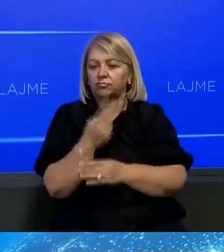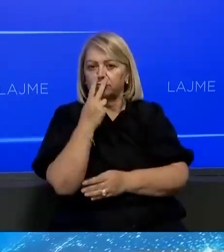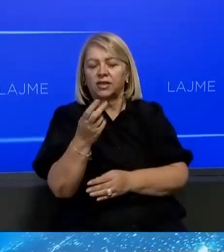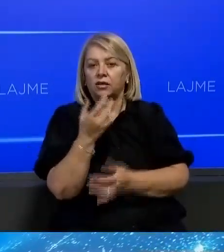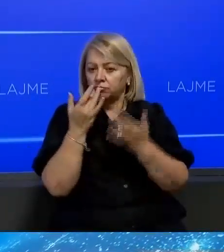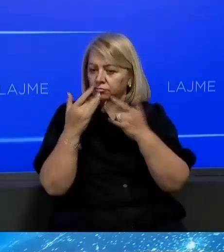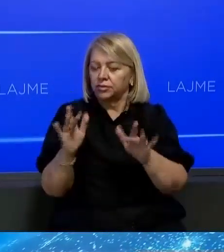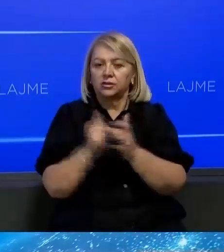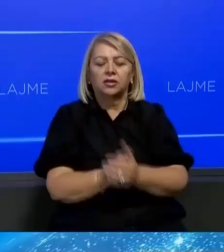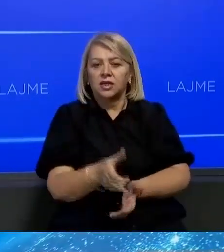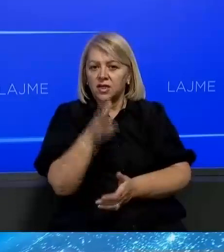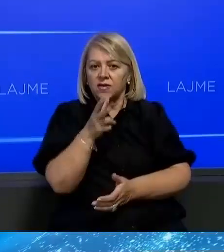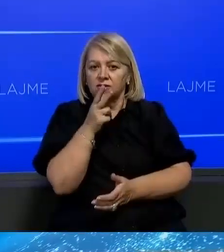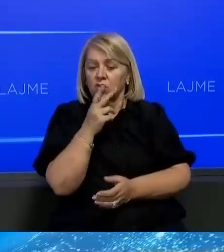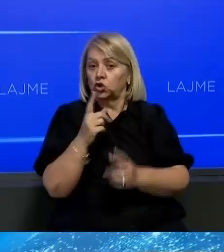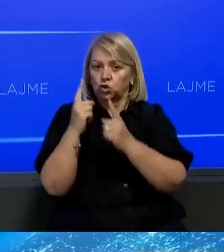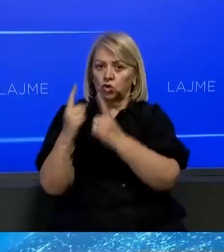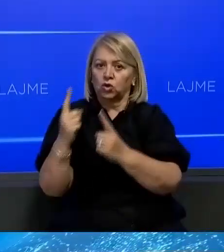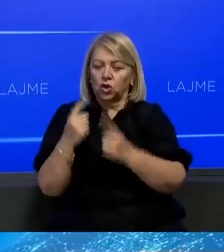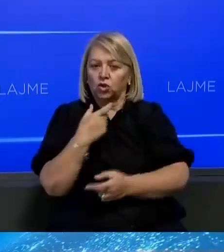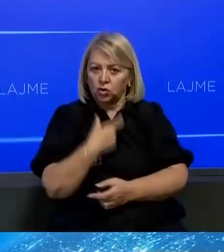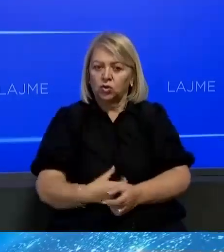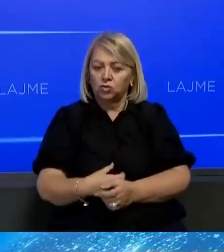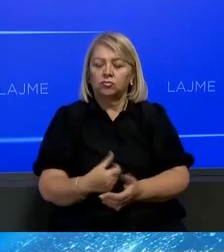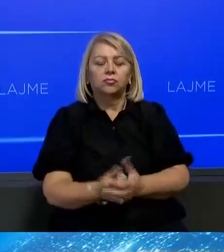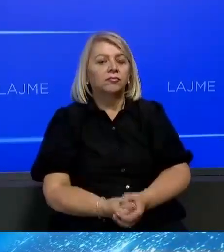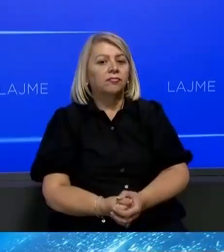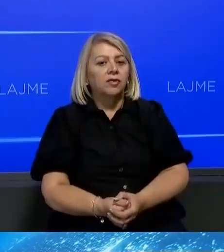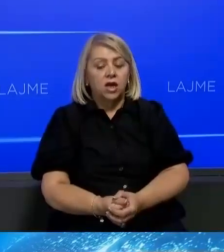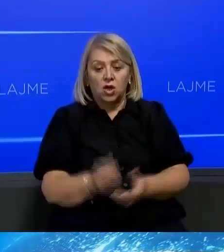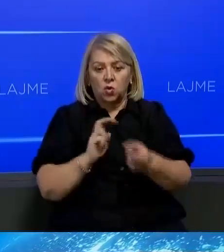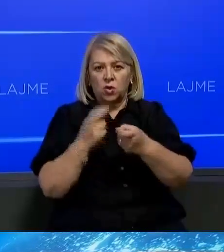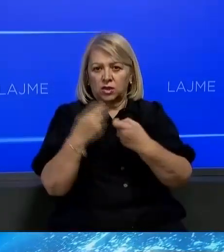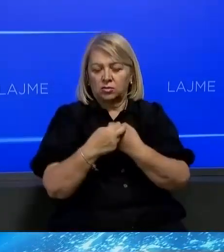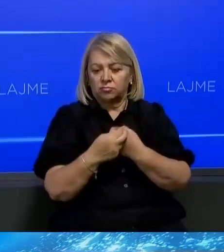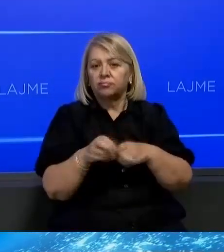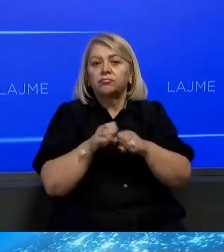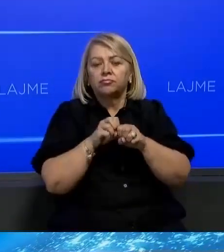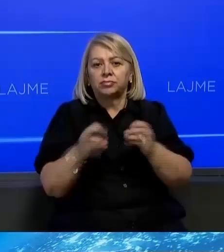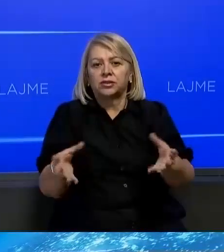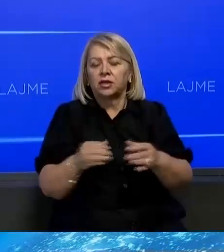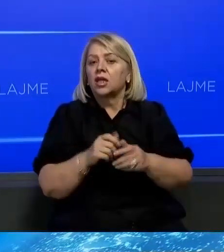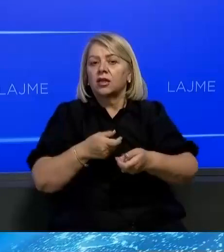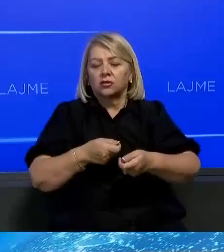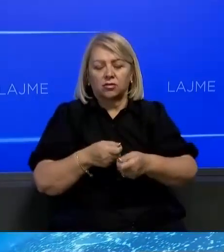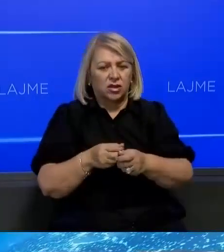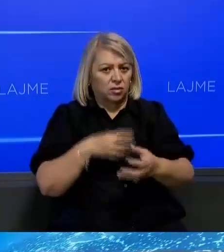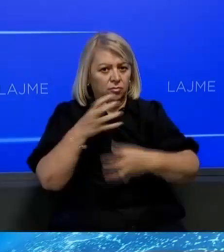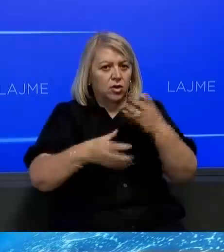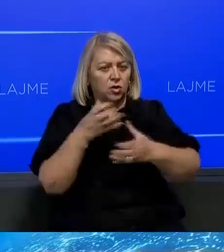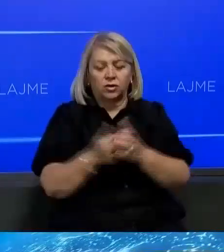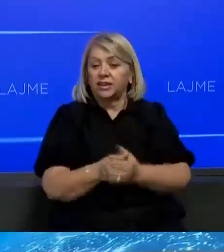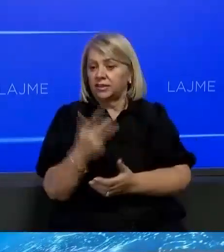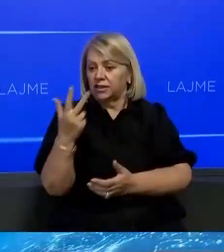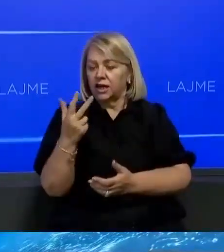dorheqen dhe i kërkaj dragit dhe qëndrante në detyrën e kujdestari. Koalicion i dragit ushtë përbëtë mërkurën, kur tren nga partneret e ti kryesor